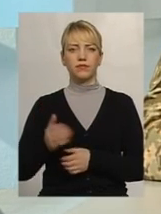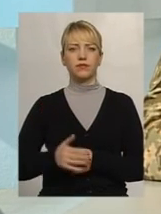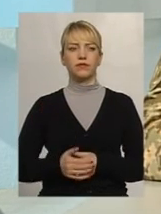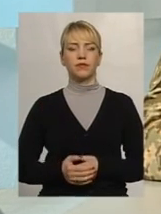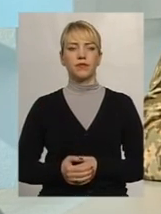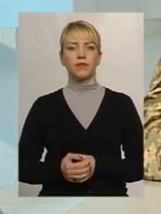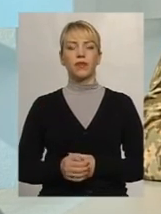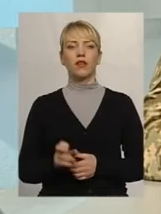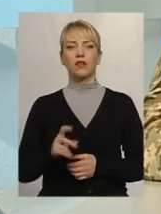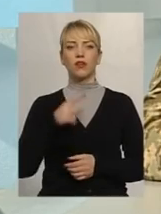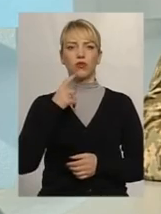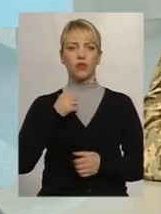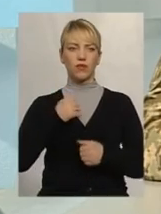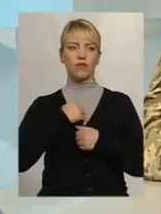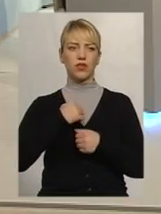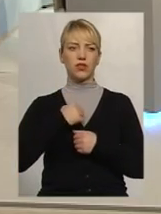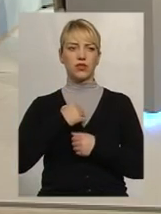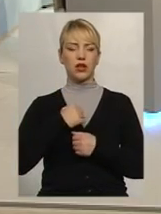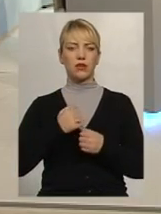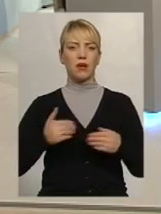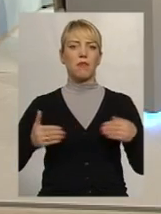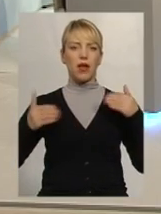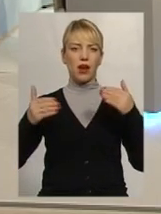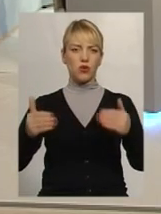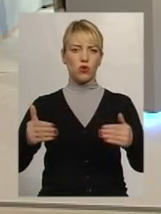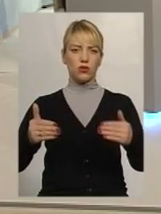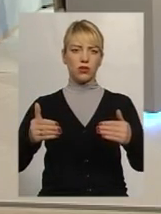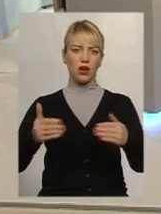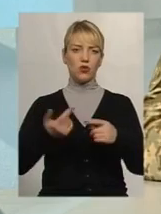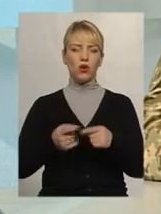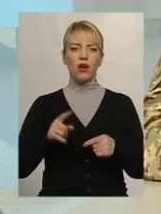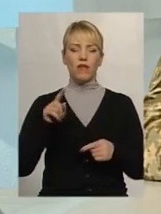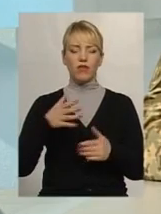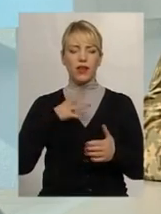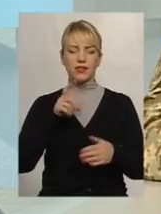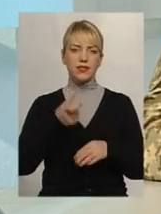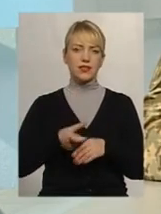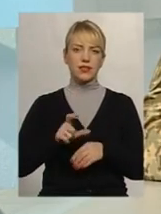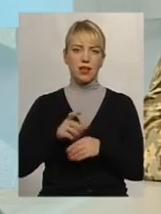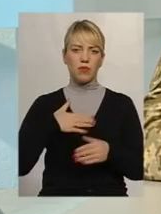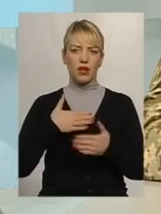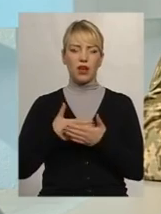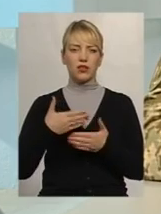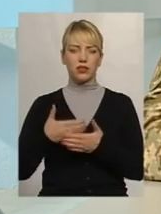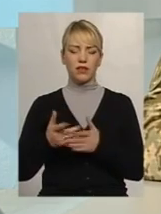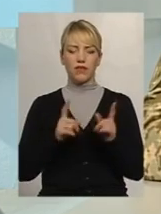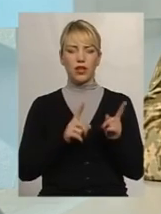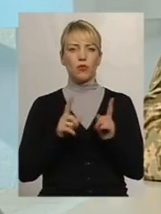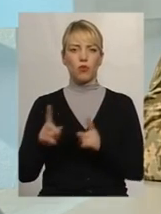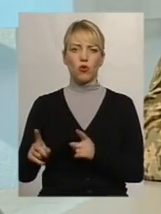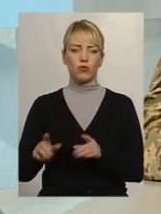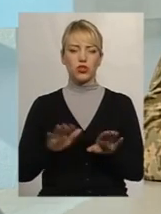як то кажуть, війська переднього краю. Тобто, на самих активних проміжках і ділянках